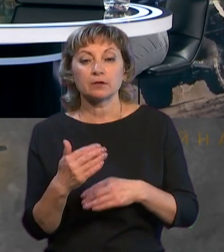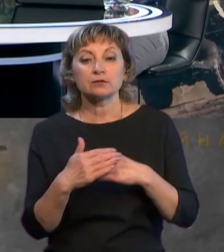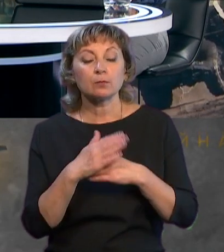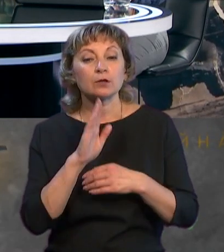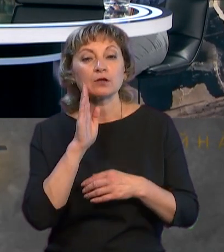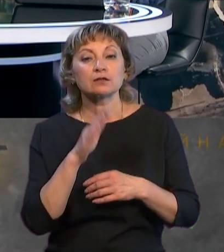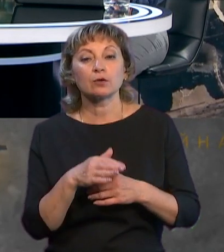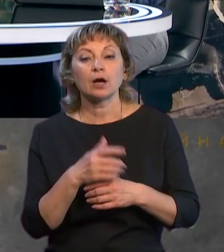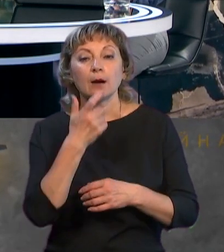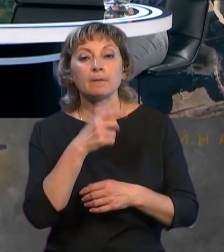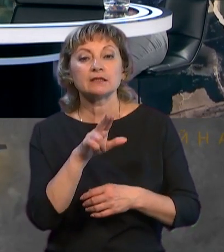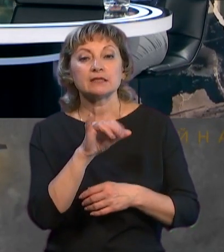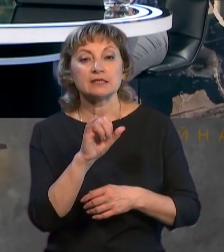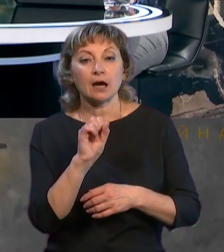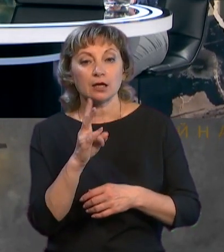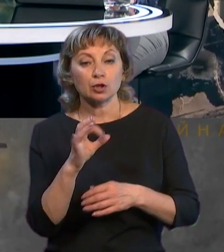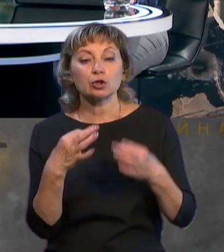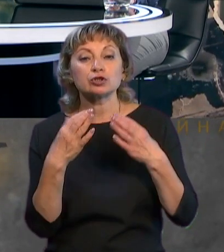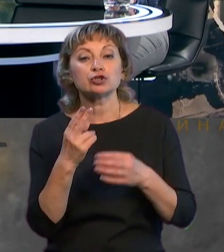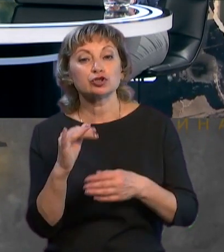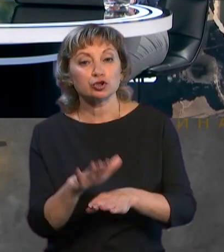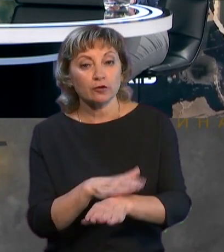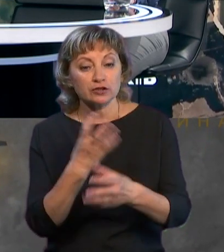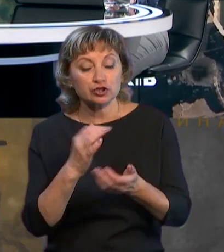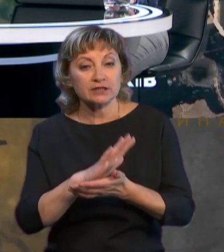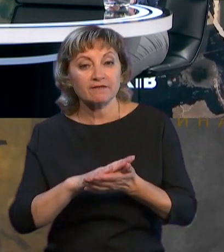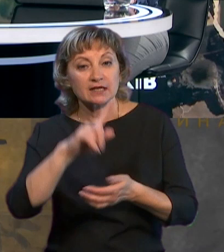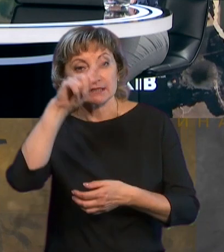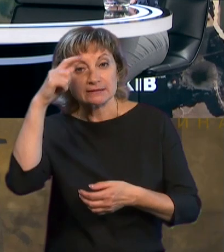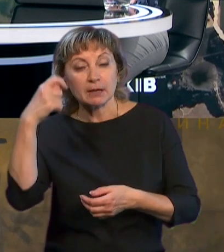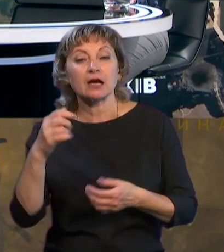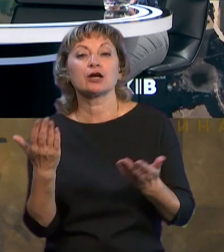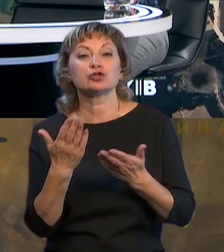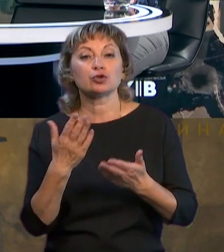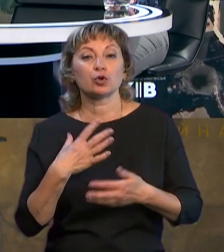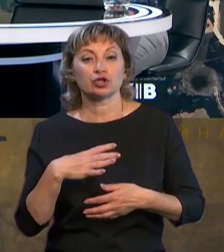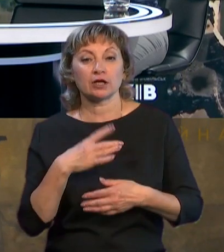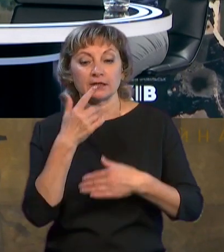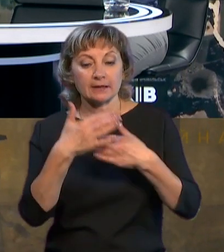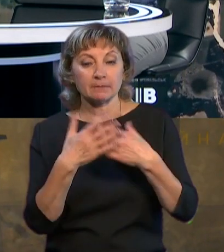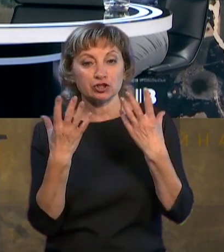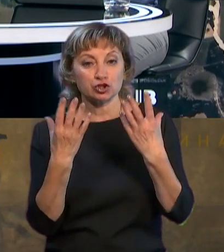Доброго ранку. Пані Діана, розкажіть нам, будь ласка, чи довго ще триватиме спека, чого нам чекати у найближчі дні?